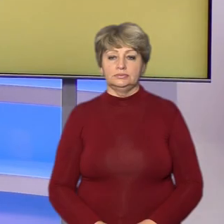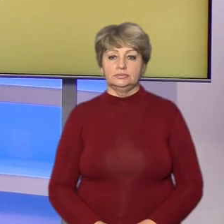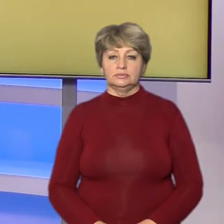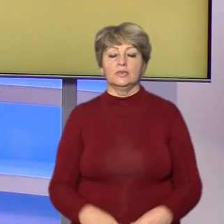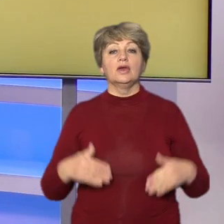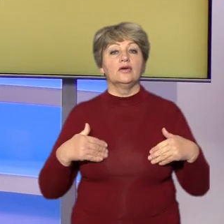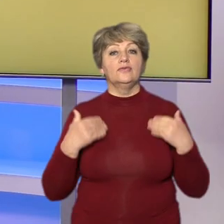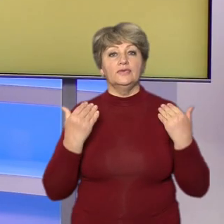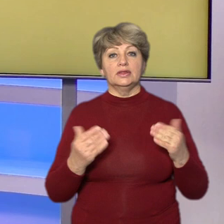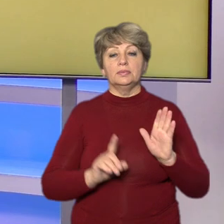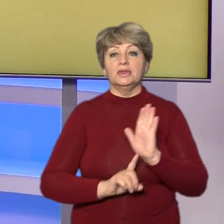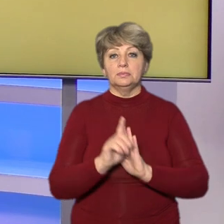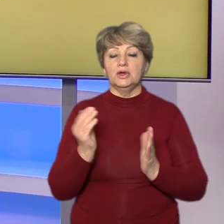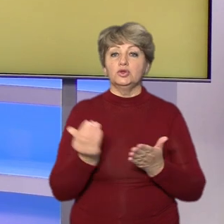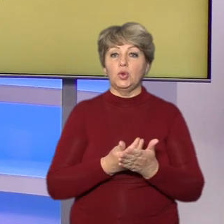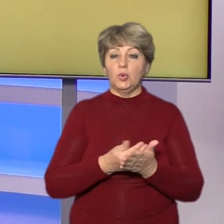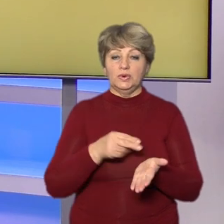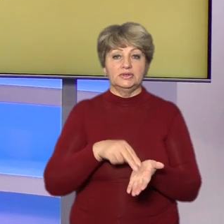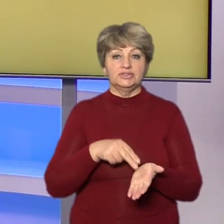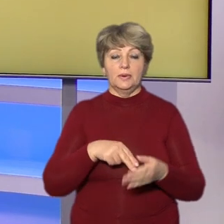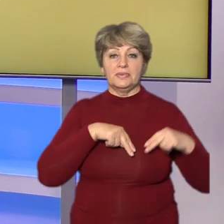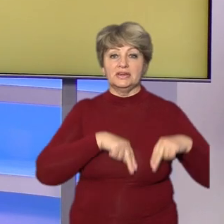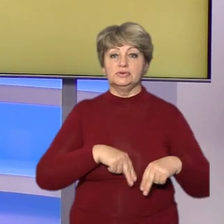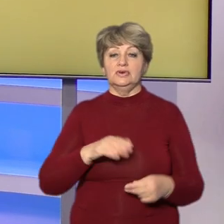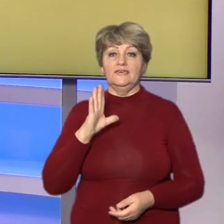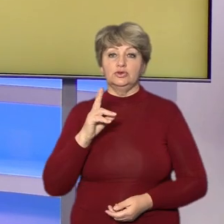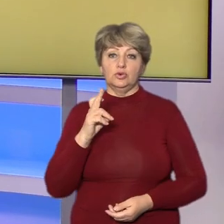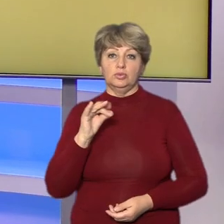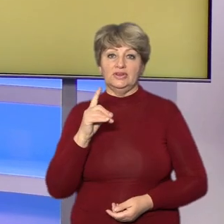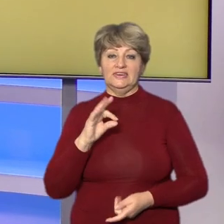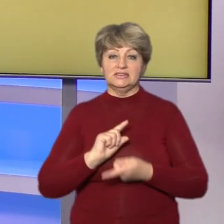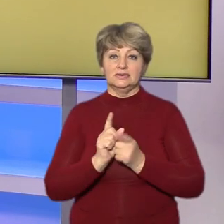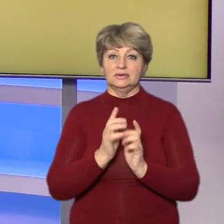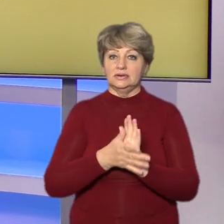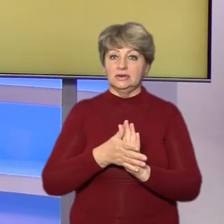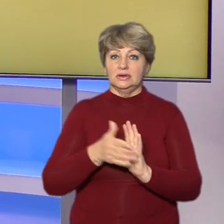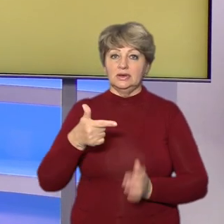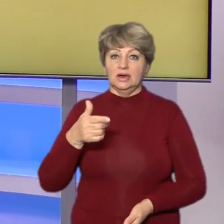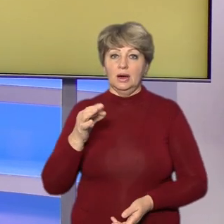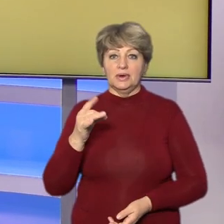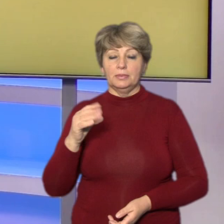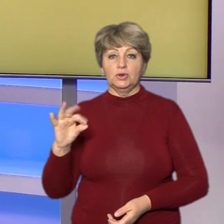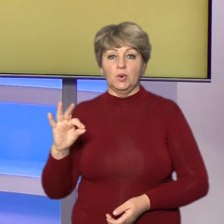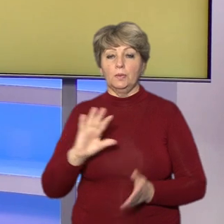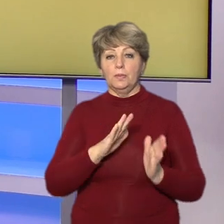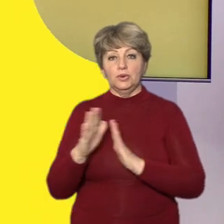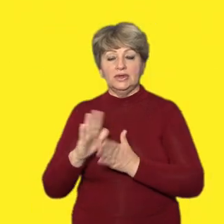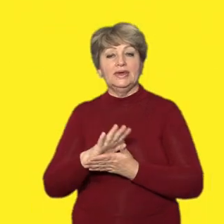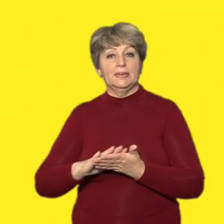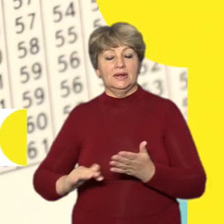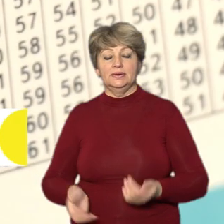Вітаю! В ефірі Суспільне новини Черкаси. В студії працює Вікторія Бодавіцька, жестова мова Галина Абраменко. Про події далі коротко.